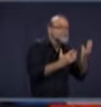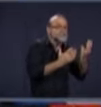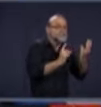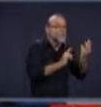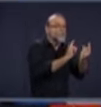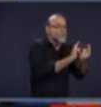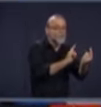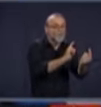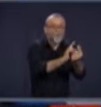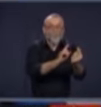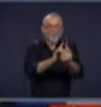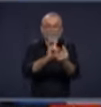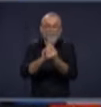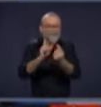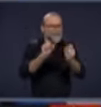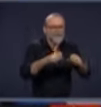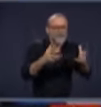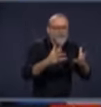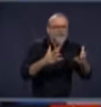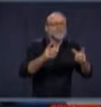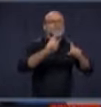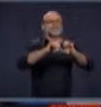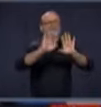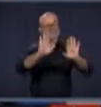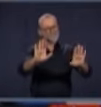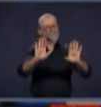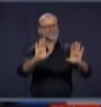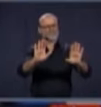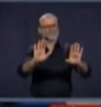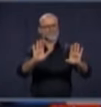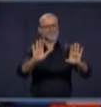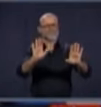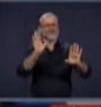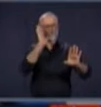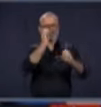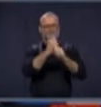sans jamais être plus que cinq ou sept personnes, nous allons